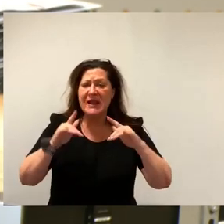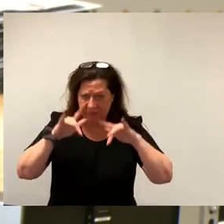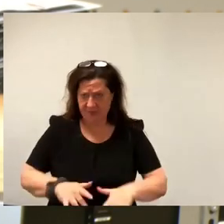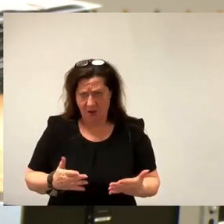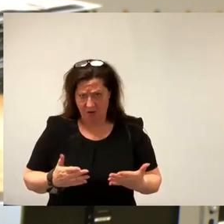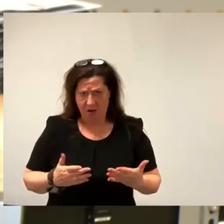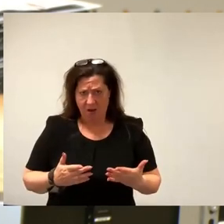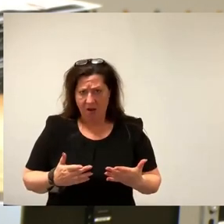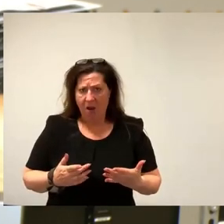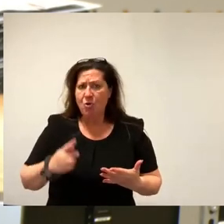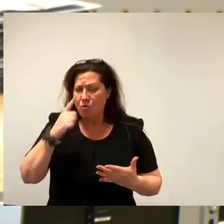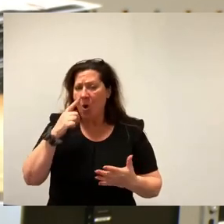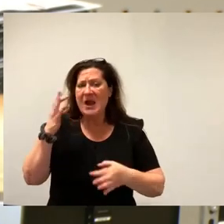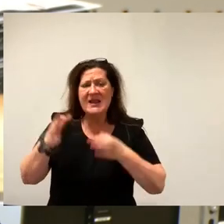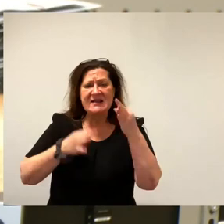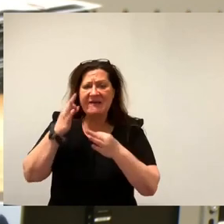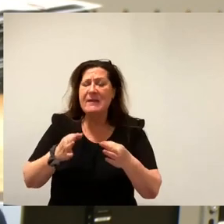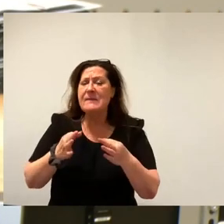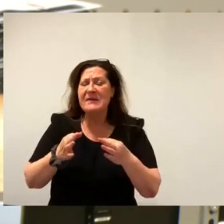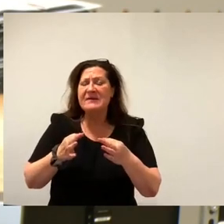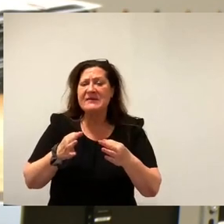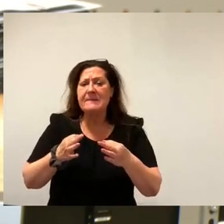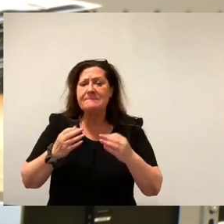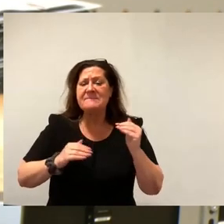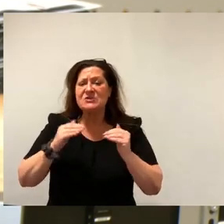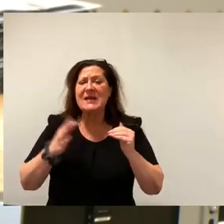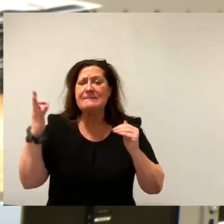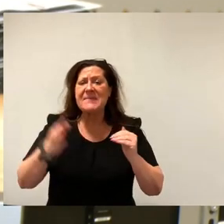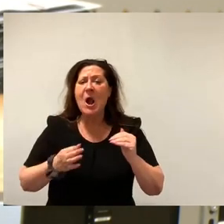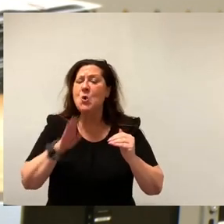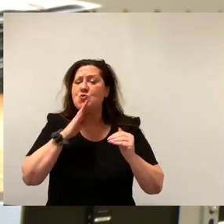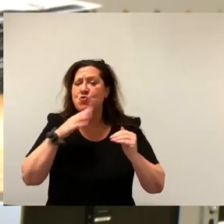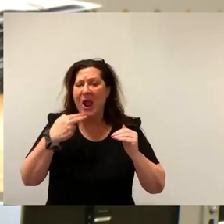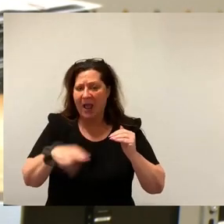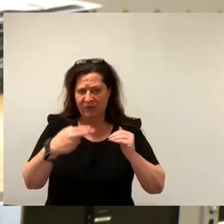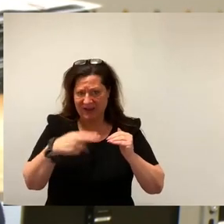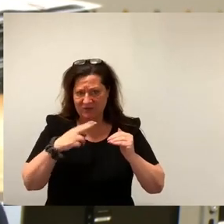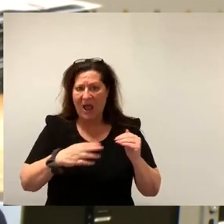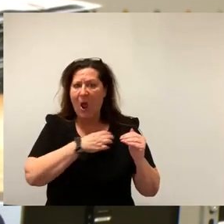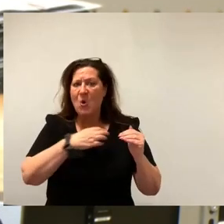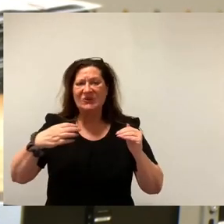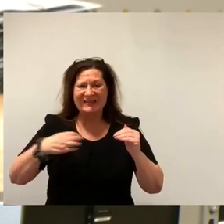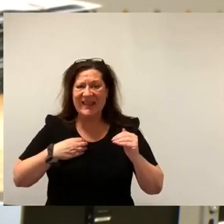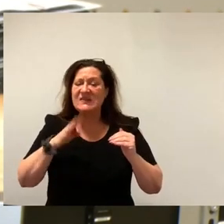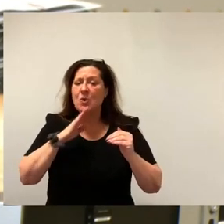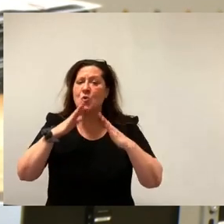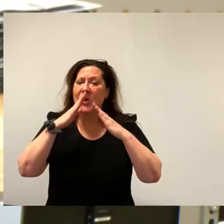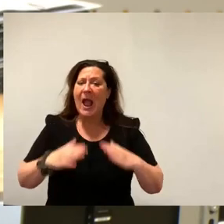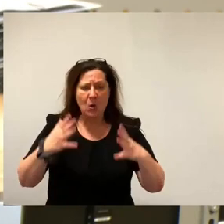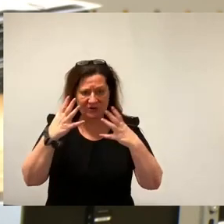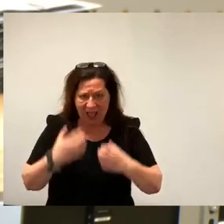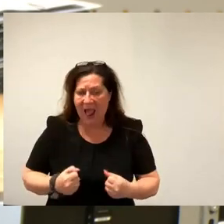Mietspiegel ist, dass es genügend Rückläufer gibt. Wir haben auch in Dresden genügend Haushalte, die angeschrieben werden können, dass auch genügend